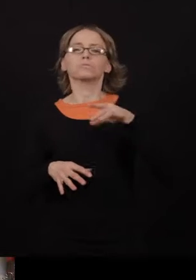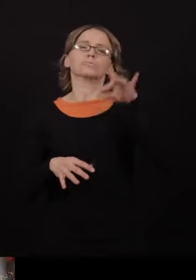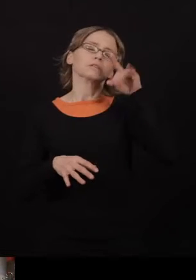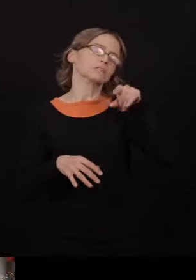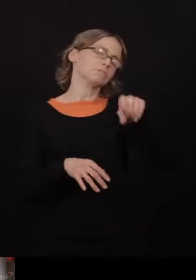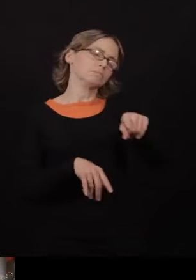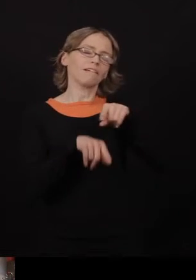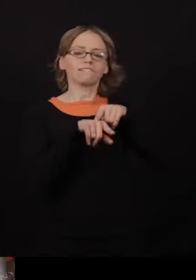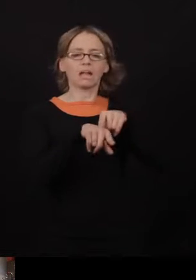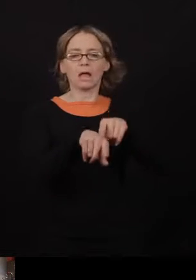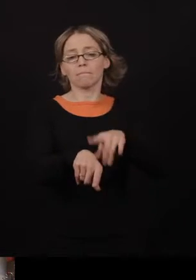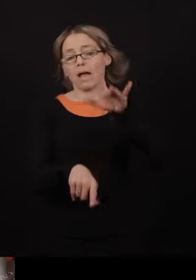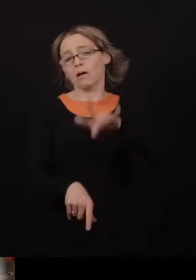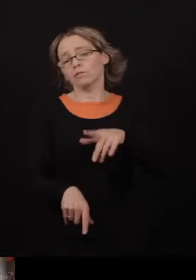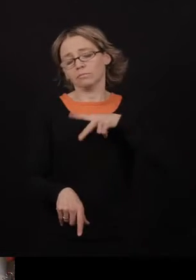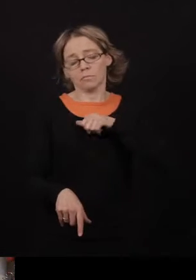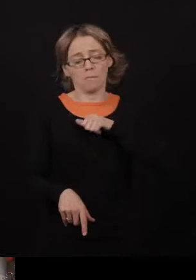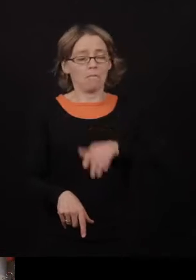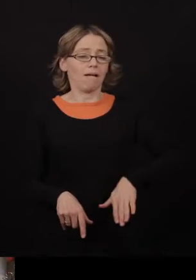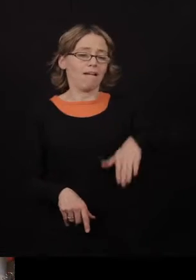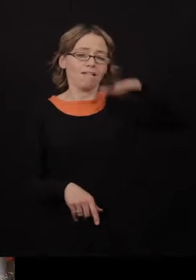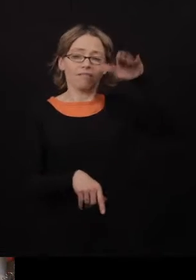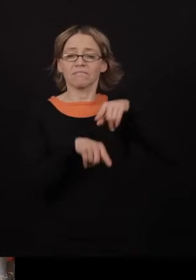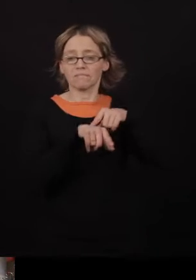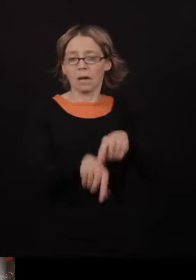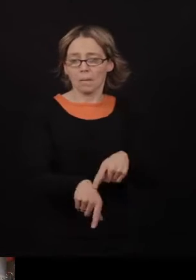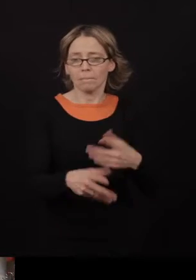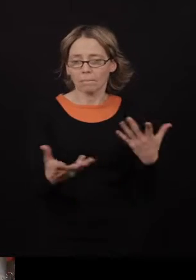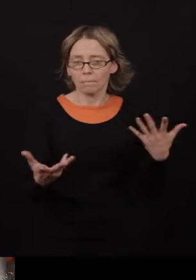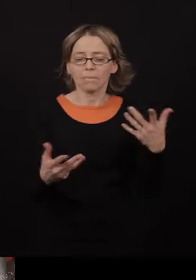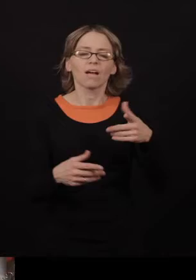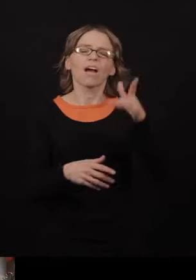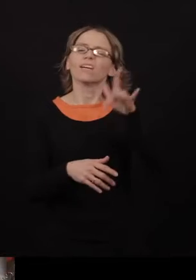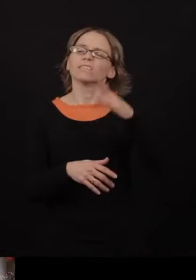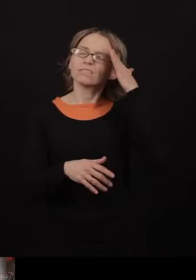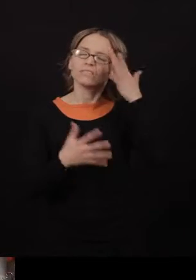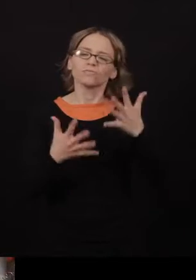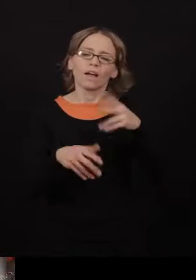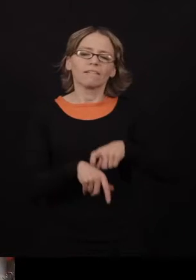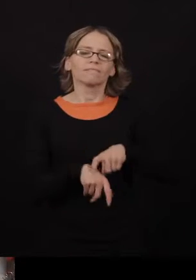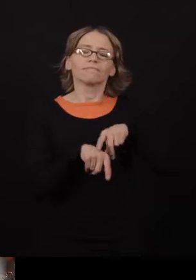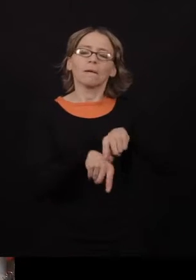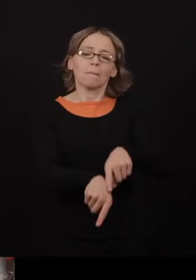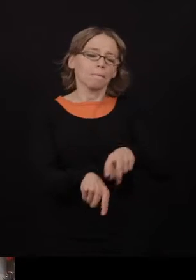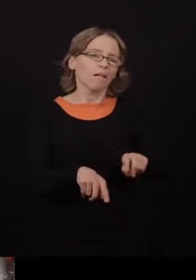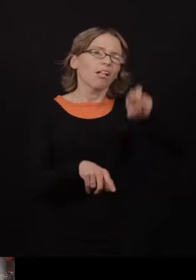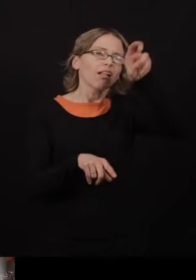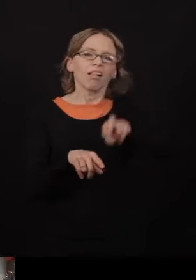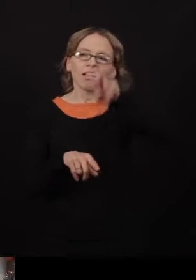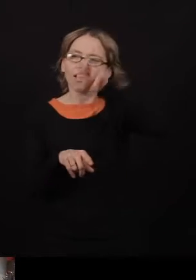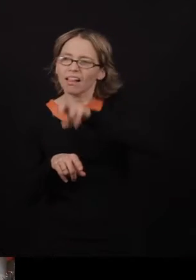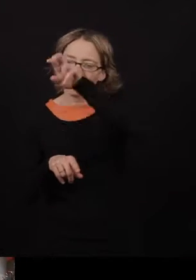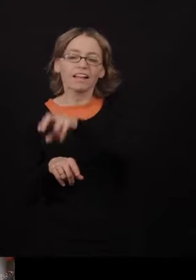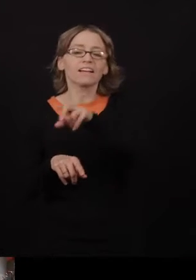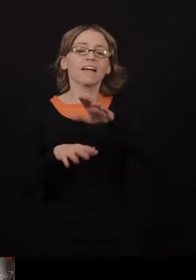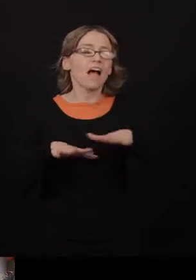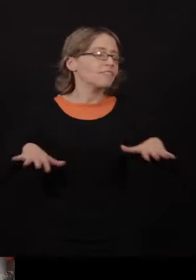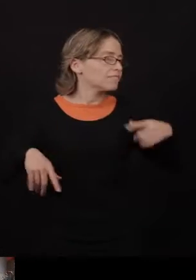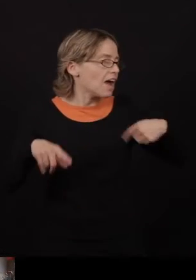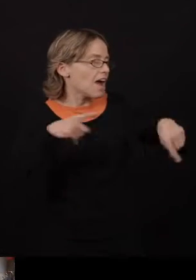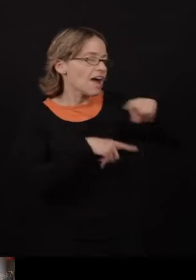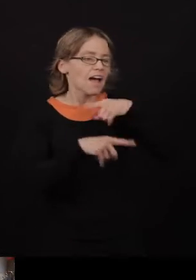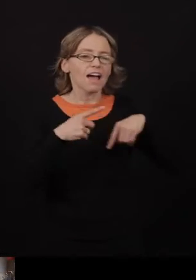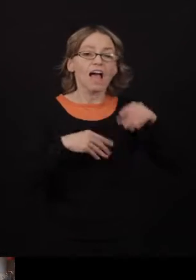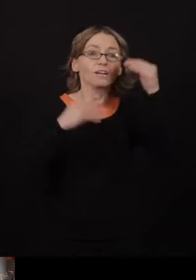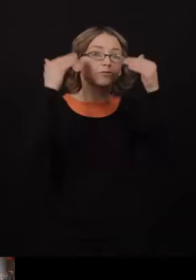Elle peut prendre plusieurs positions. J'ai grandi sur une ferme où il